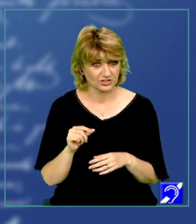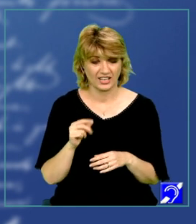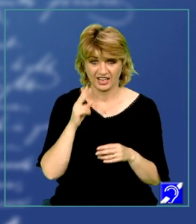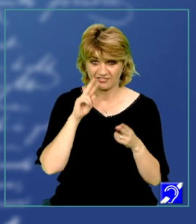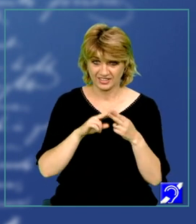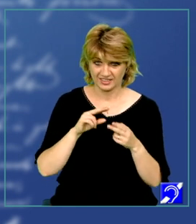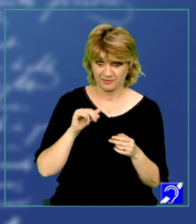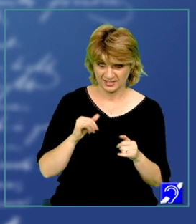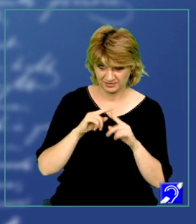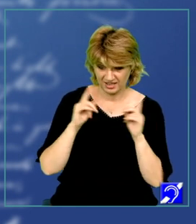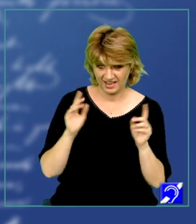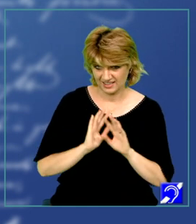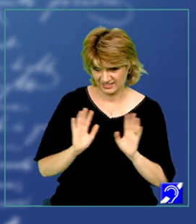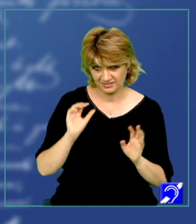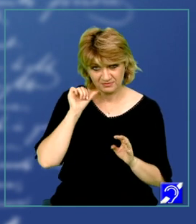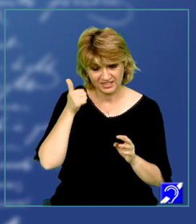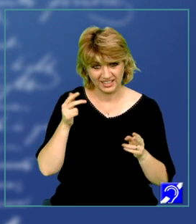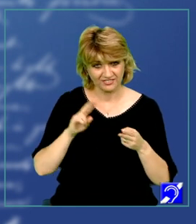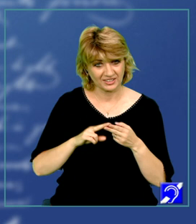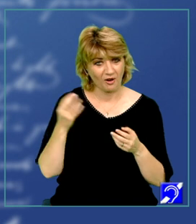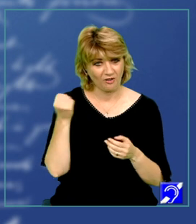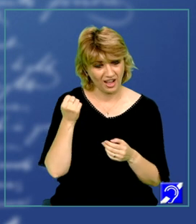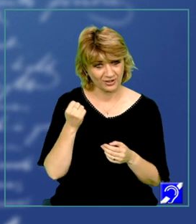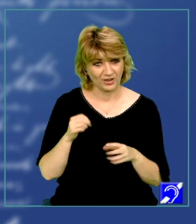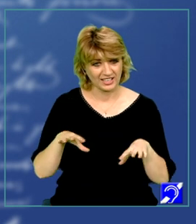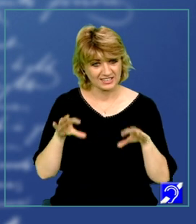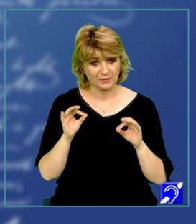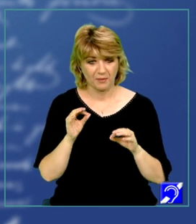revedem și mâine tot de la ora 9 fix. Până atunci găsiți pe